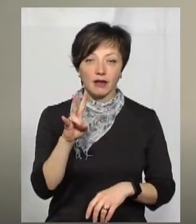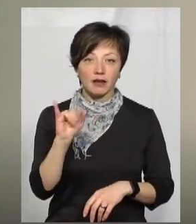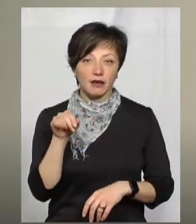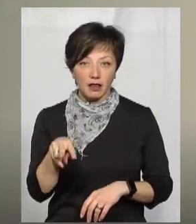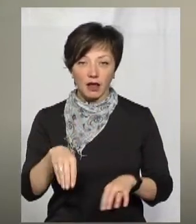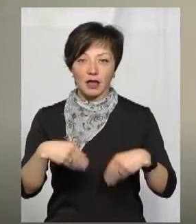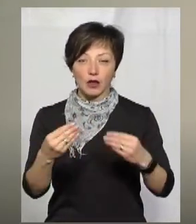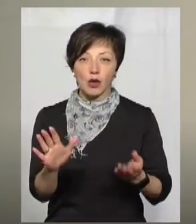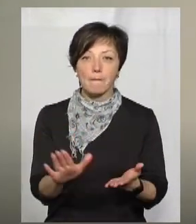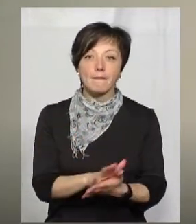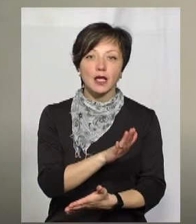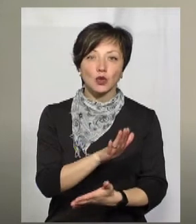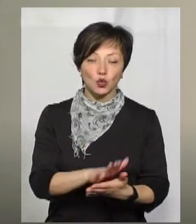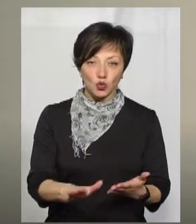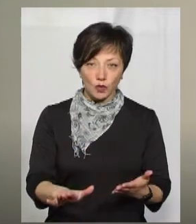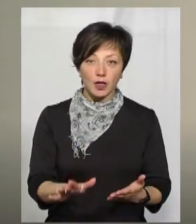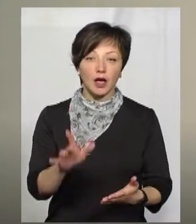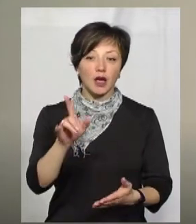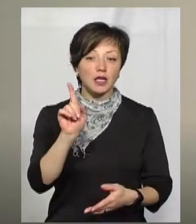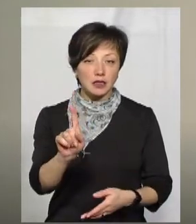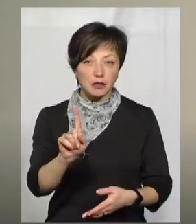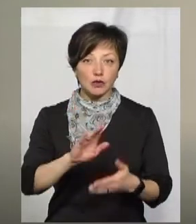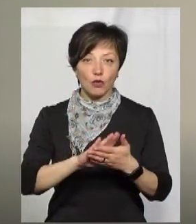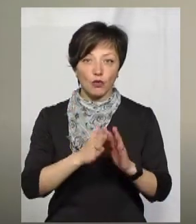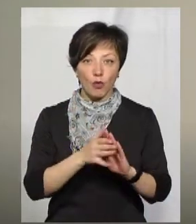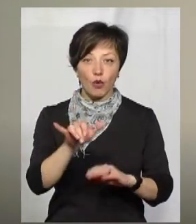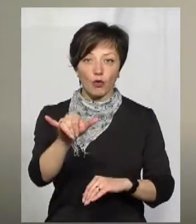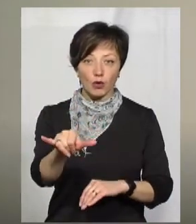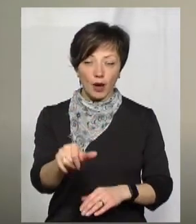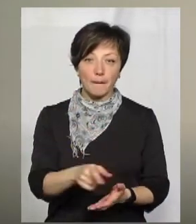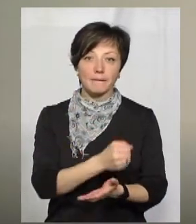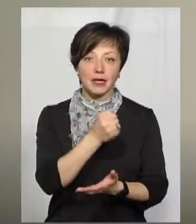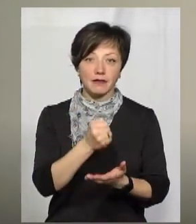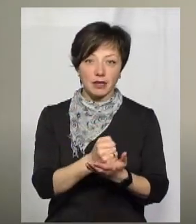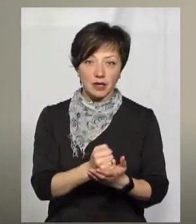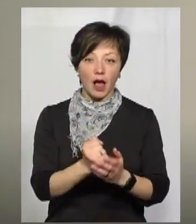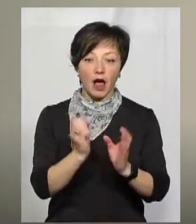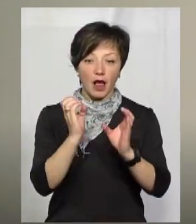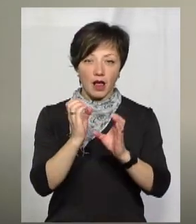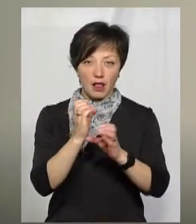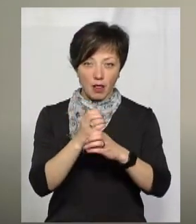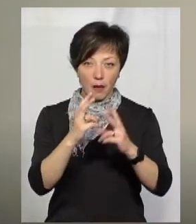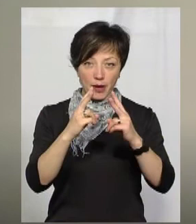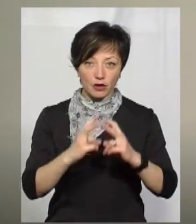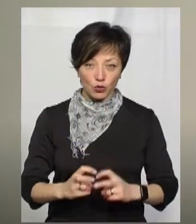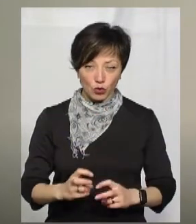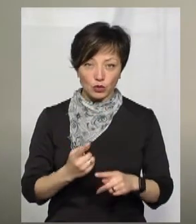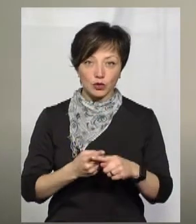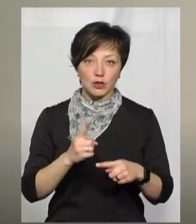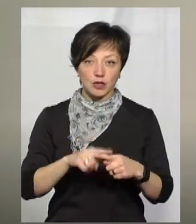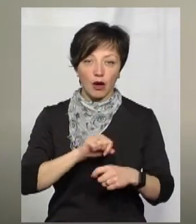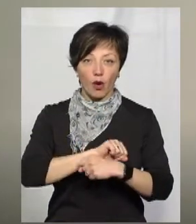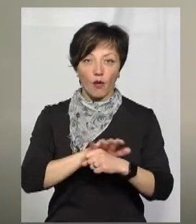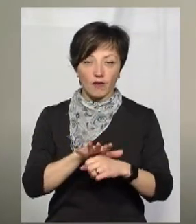надають безкоштовне, за умови, якщо у пацієнта підтверджена лабораторна коронавірусна хвороба COVID